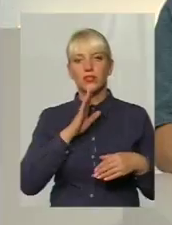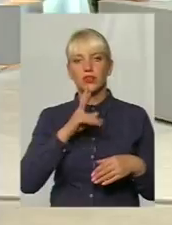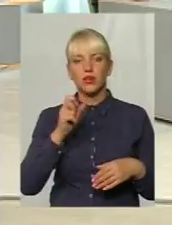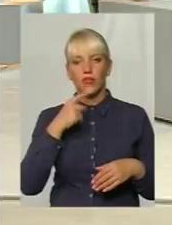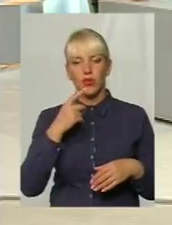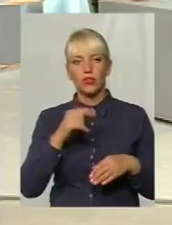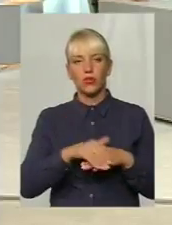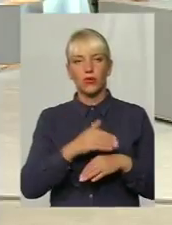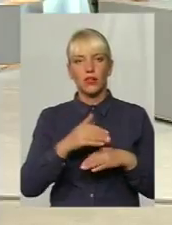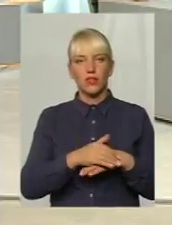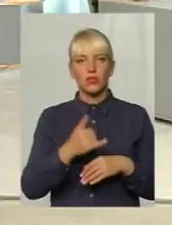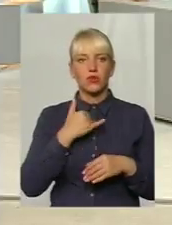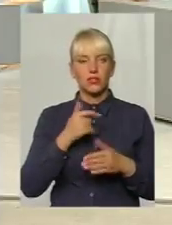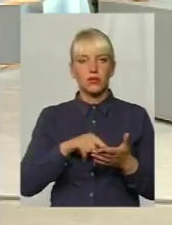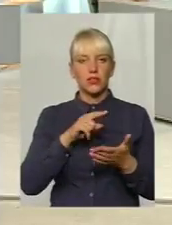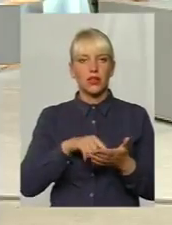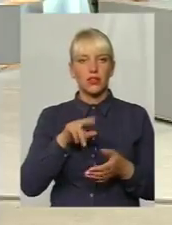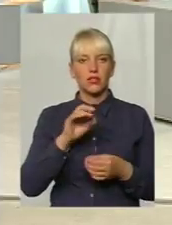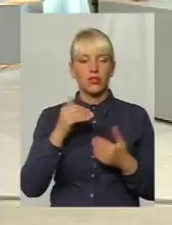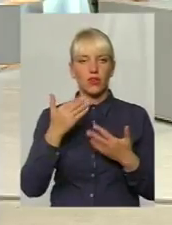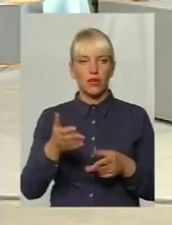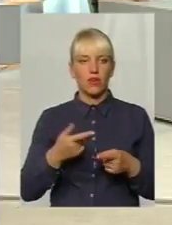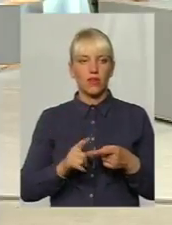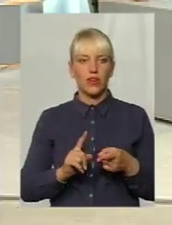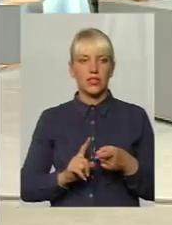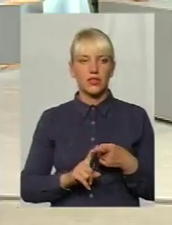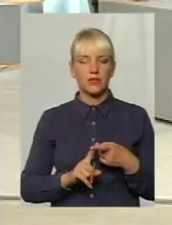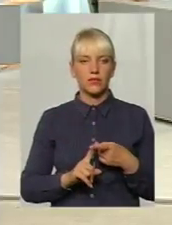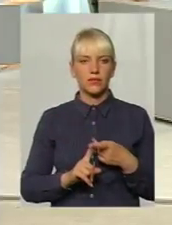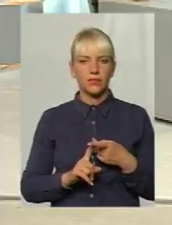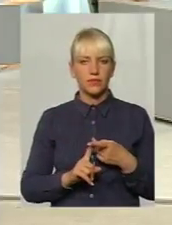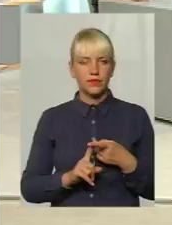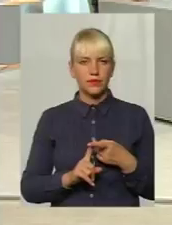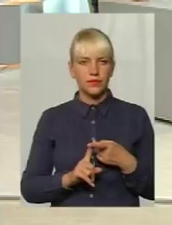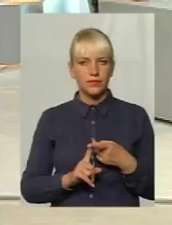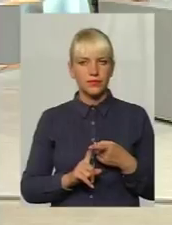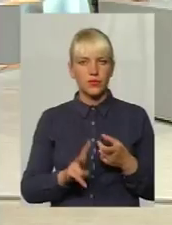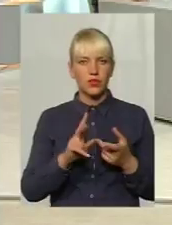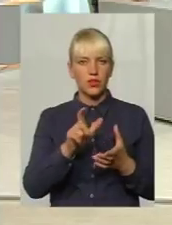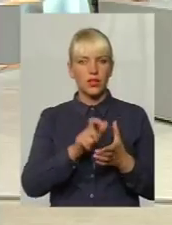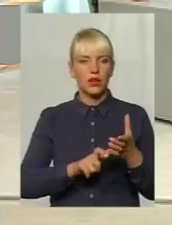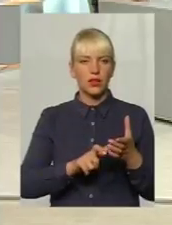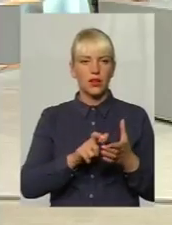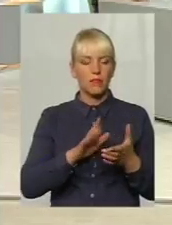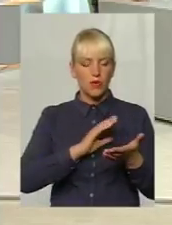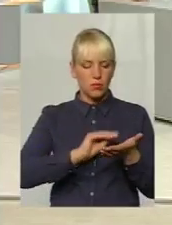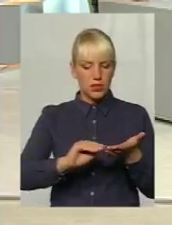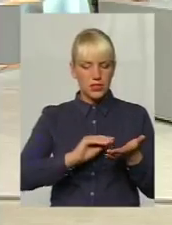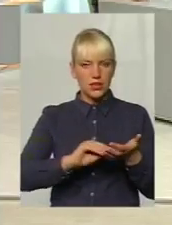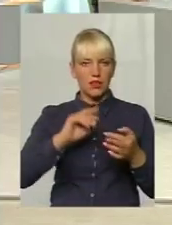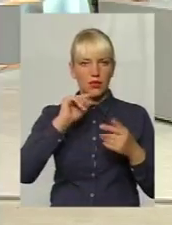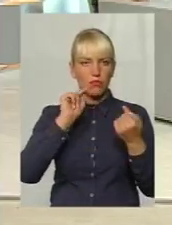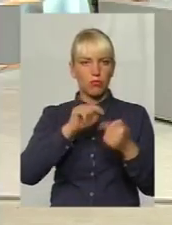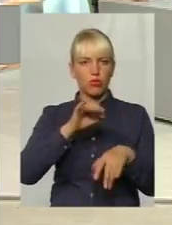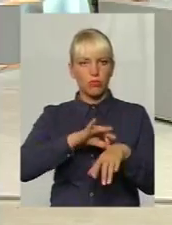Мене таке питання з вами. Скільки рецептів виписувати, обезволюючи на